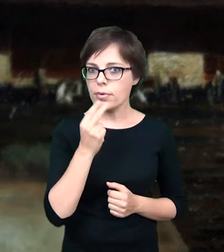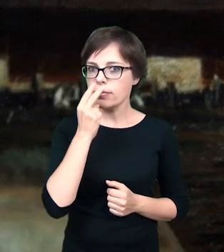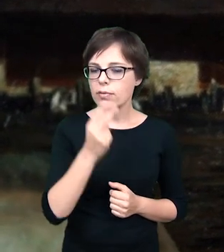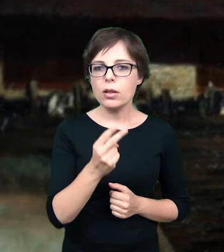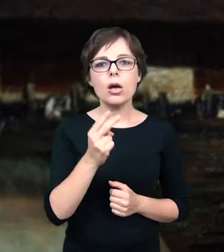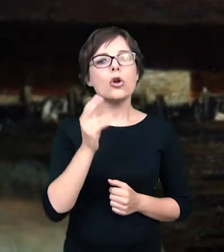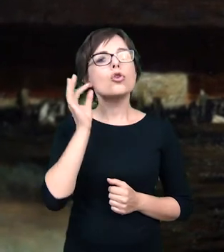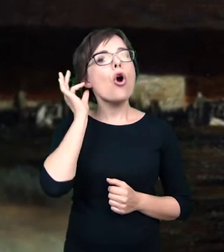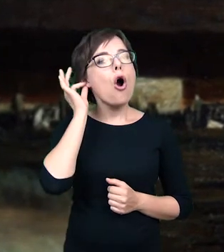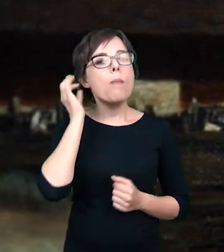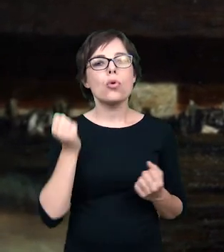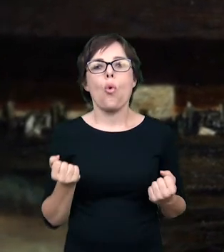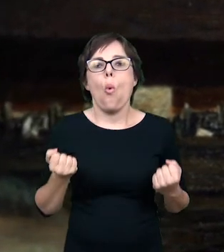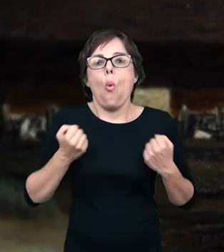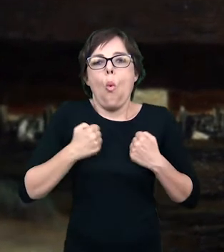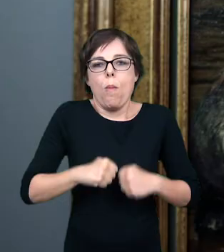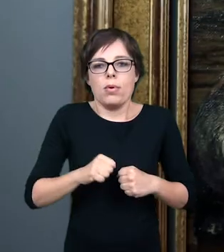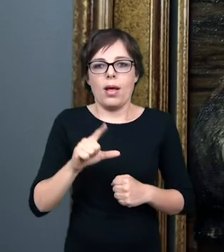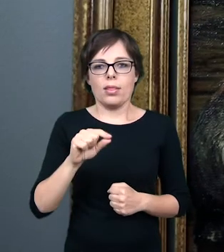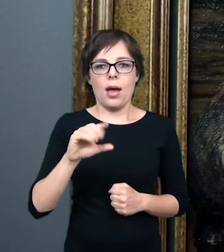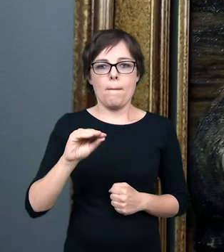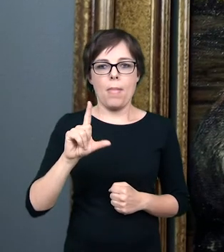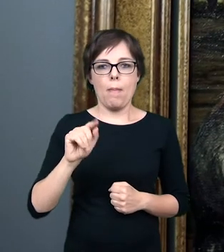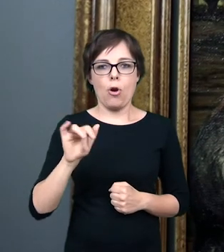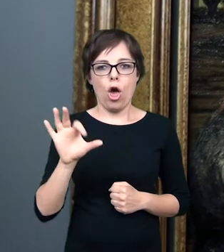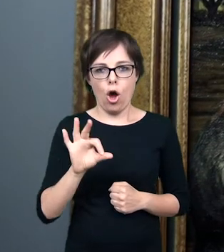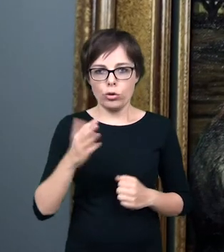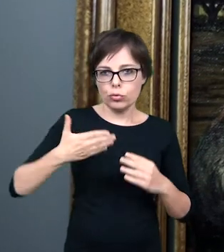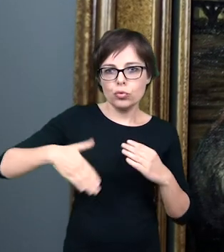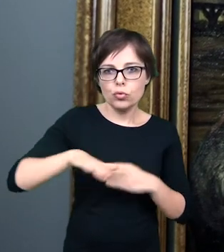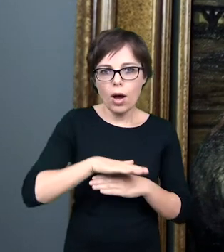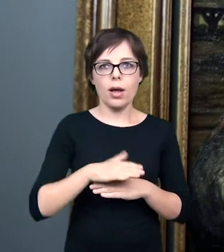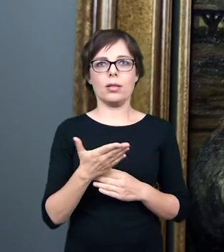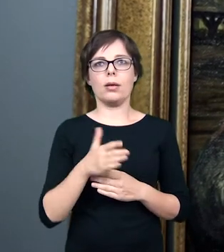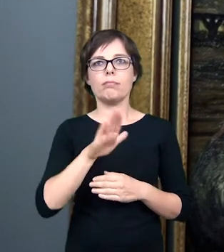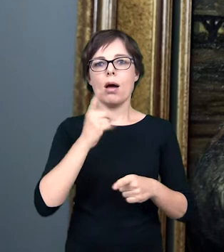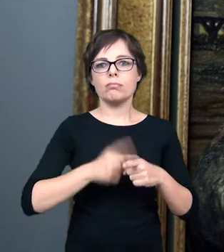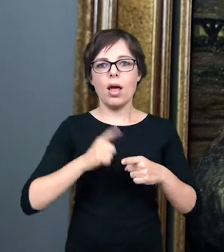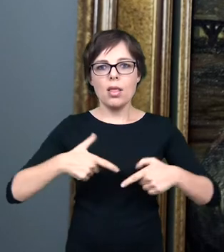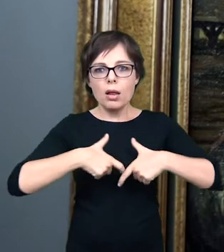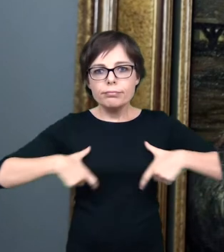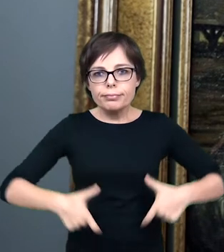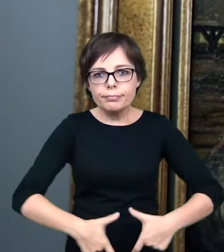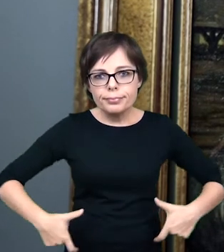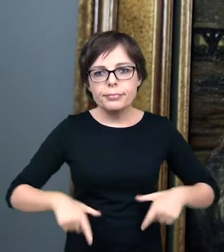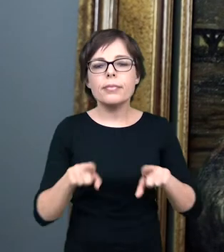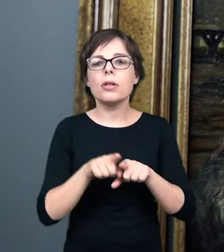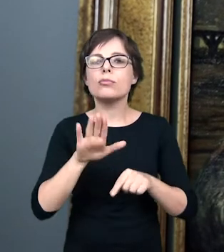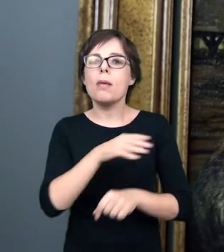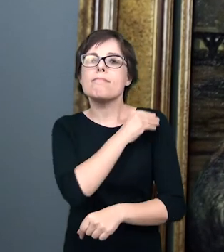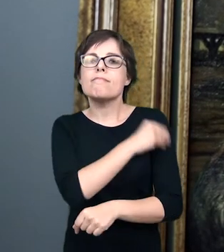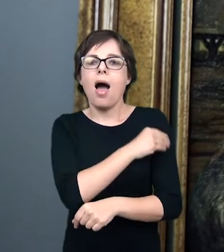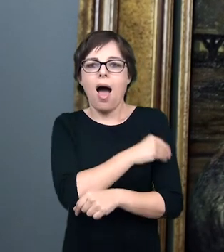peplos, w pancerz, włosy przewiązane, czy taki rodzaj welonu